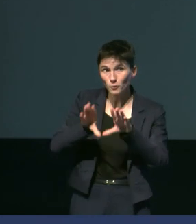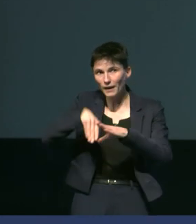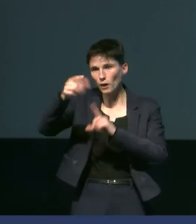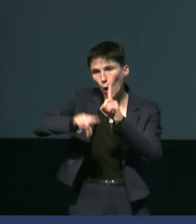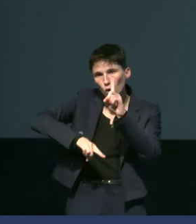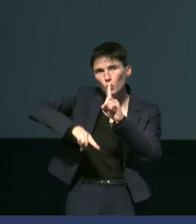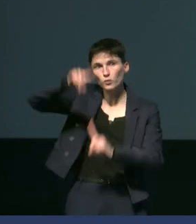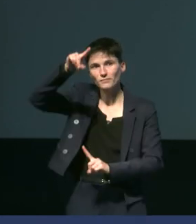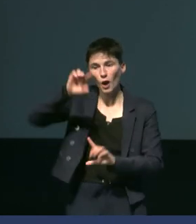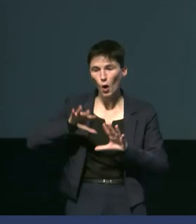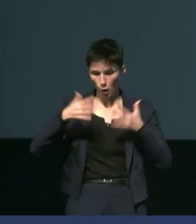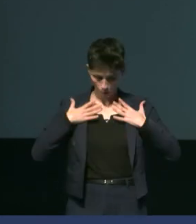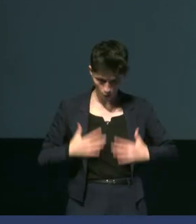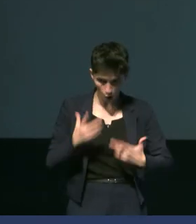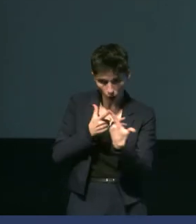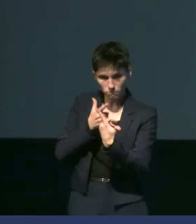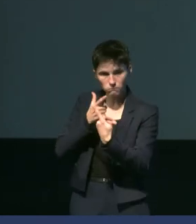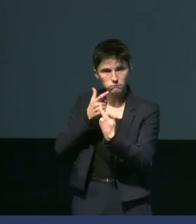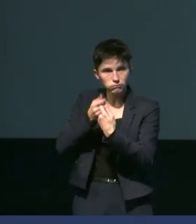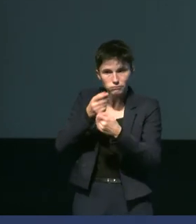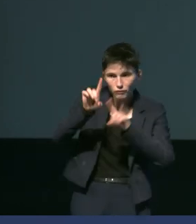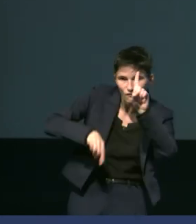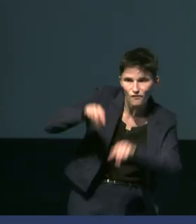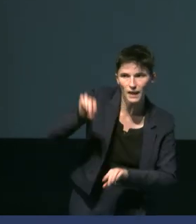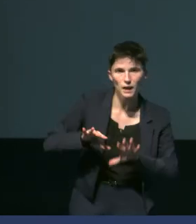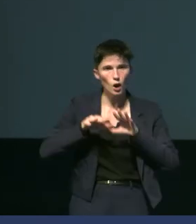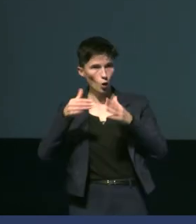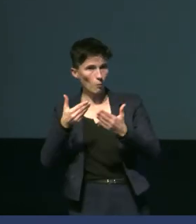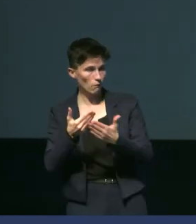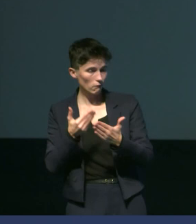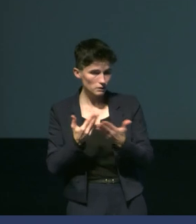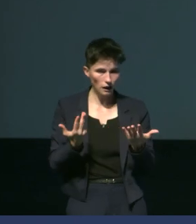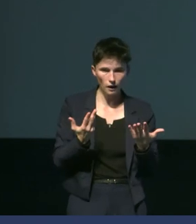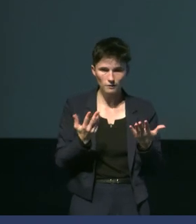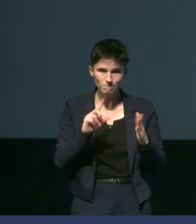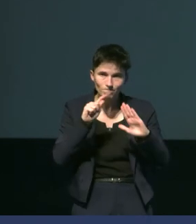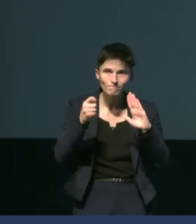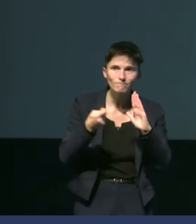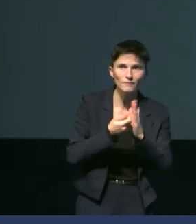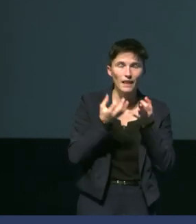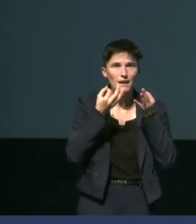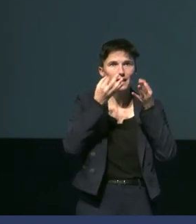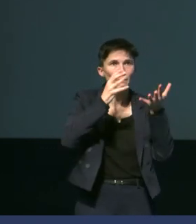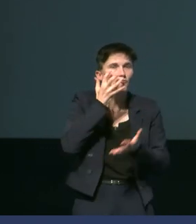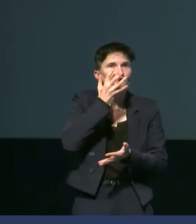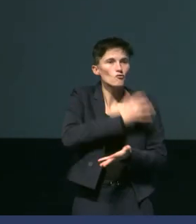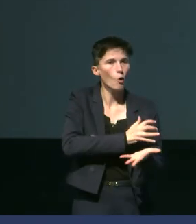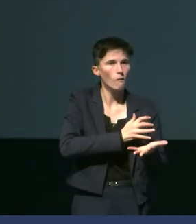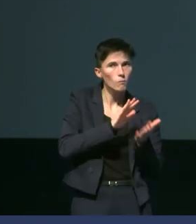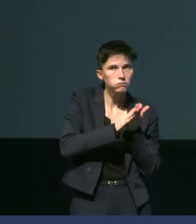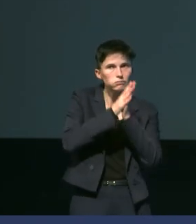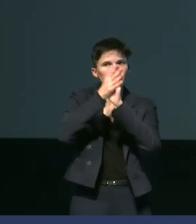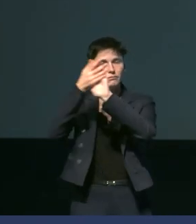les températures corporelles vont venir varier dans un contexte de réchauffement climatique ?